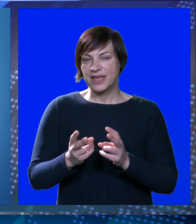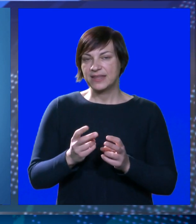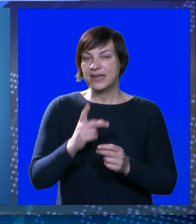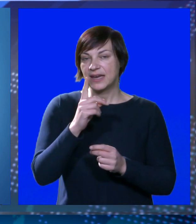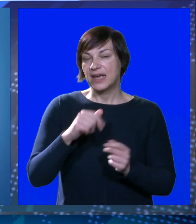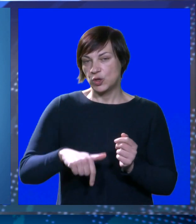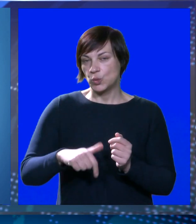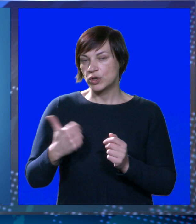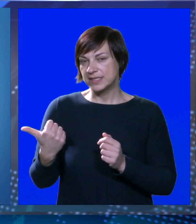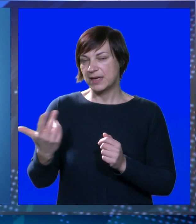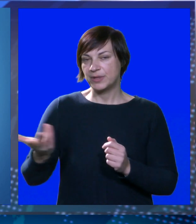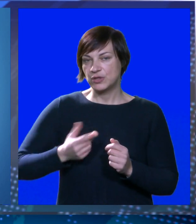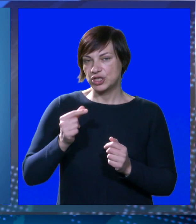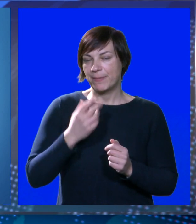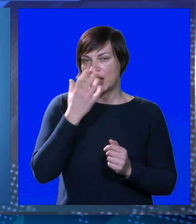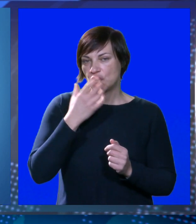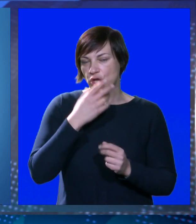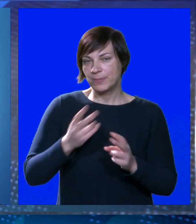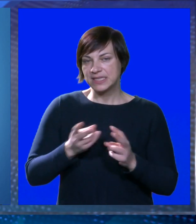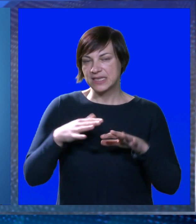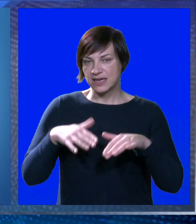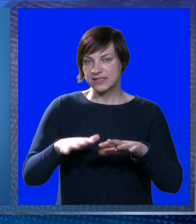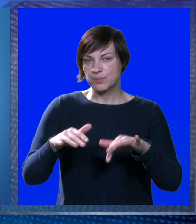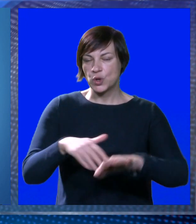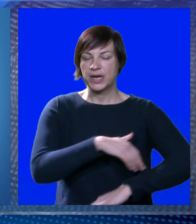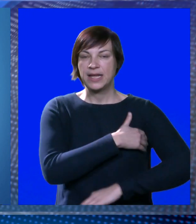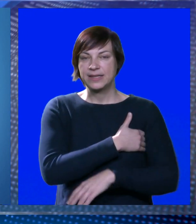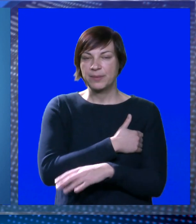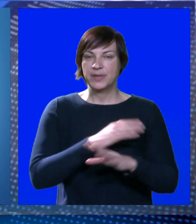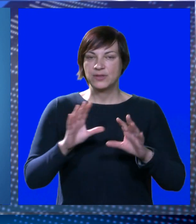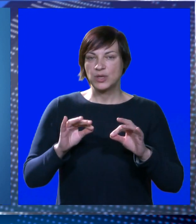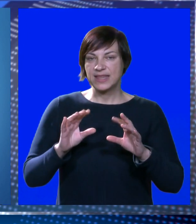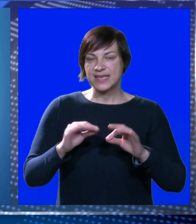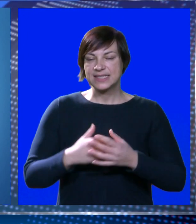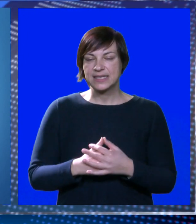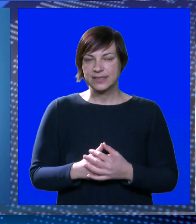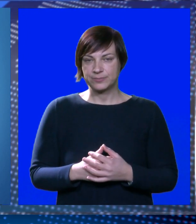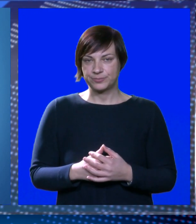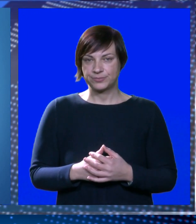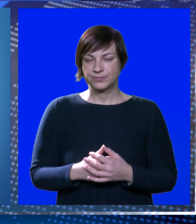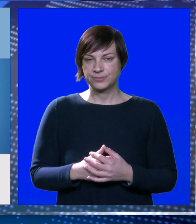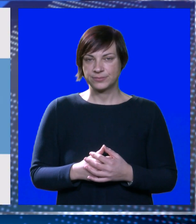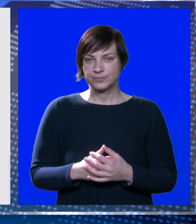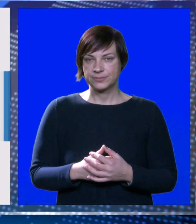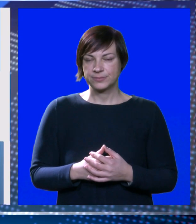jugozapadni i zapadni, stizat će malo topli zrak s mora. Temperature oko 10 celzivih stupnjeva.